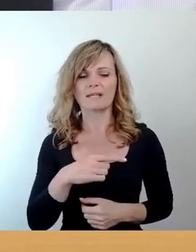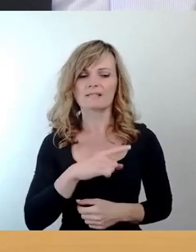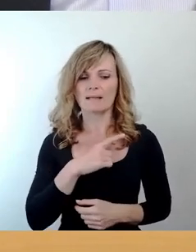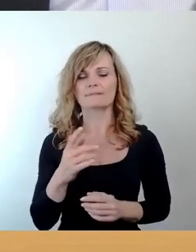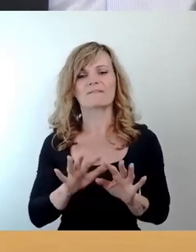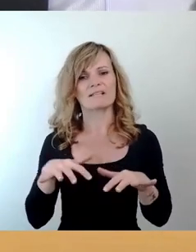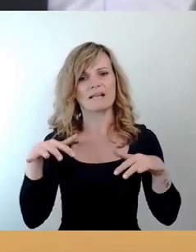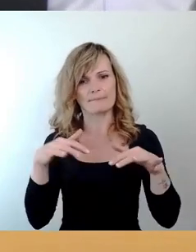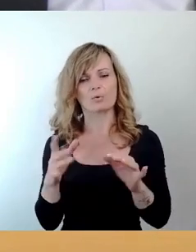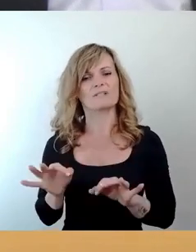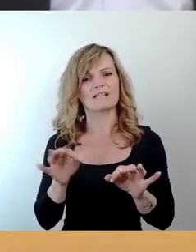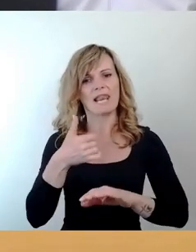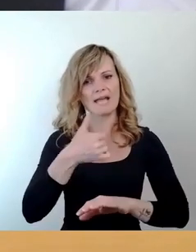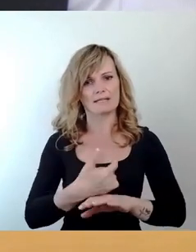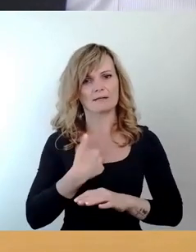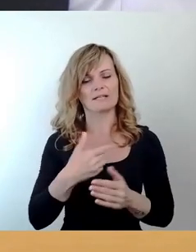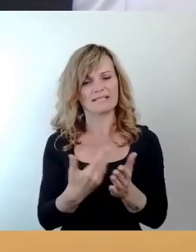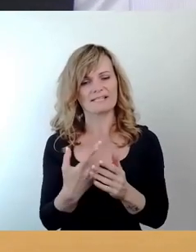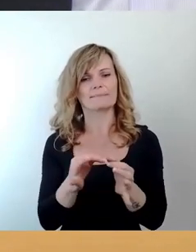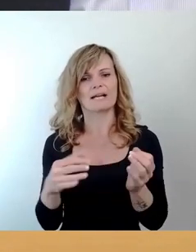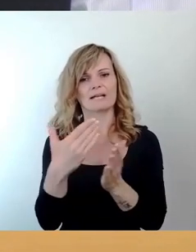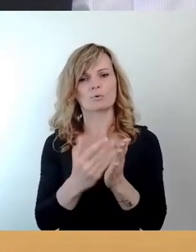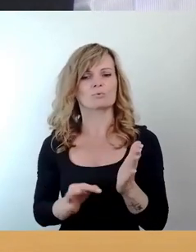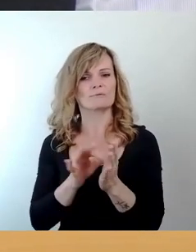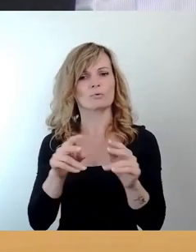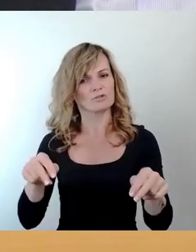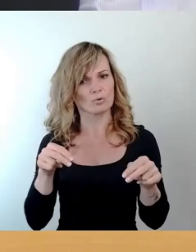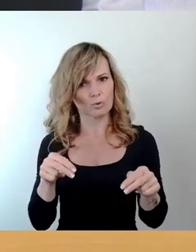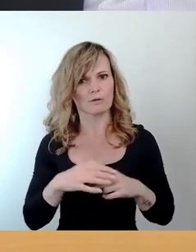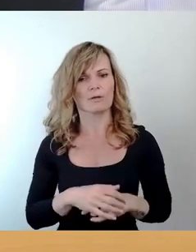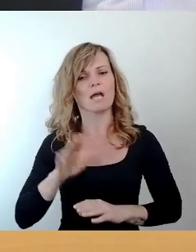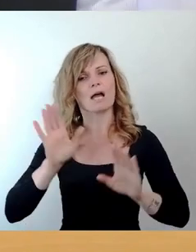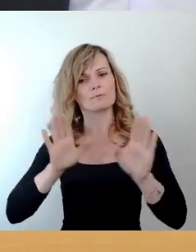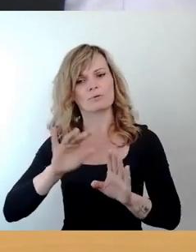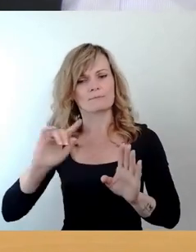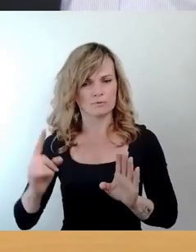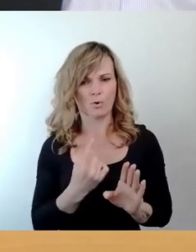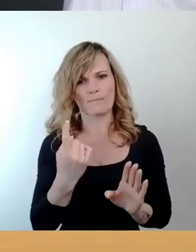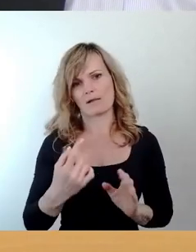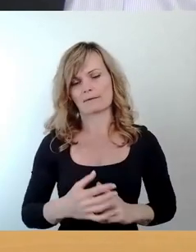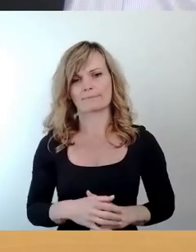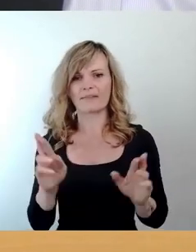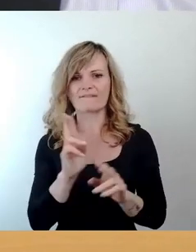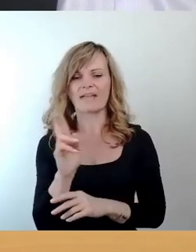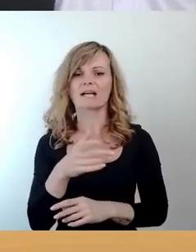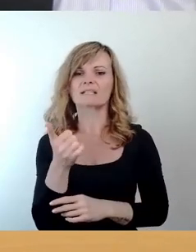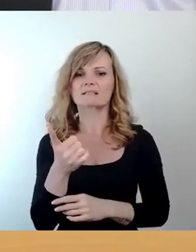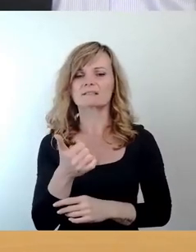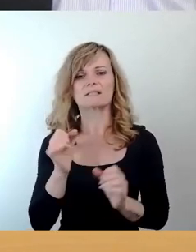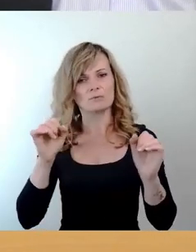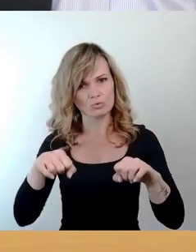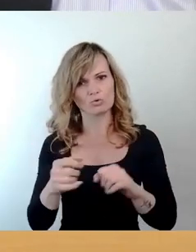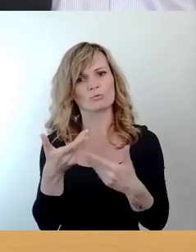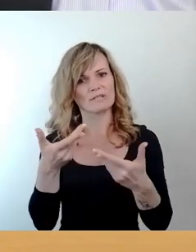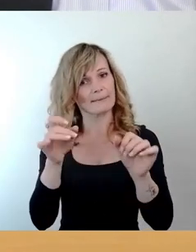gehen zurück zu dem Tagesordnungspunkt und stimmen erneut ab. Wer hier seine Zustimmung geben kann...